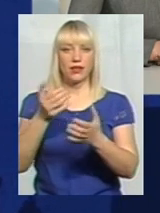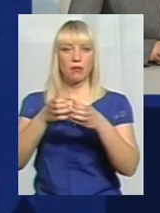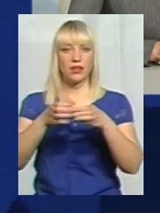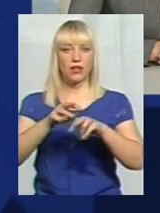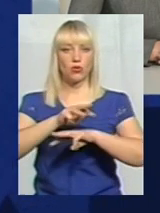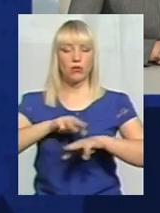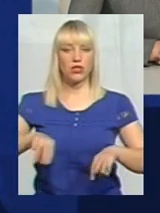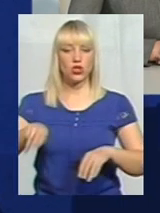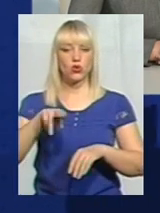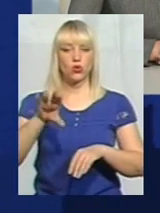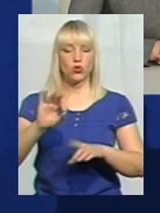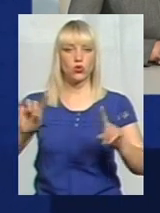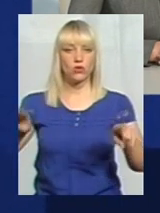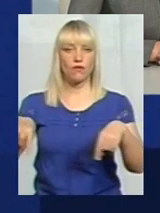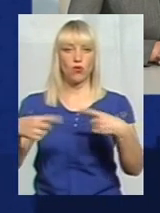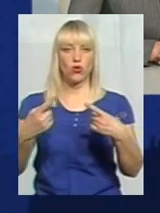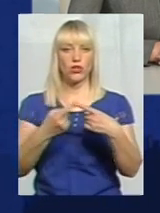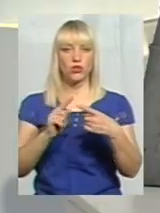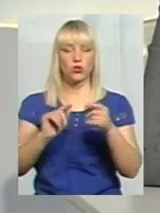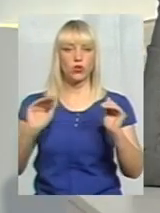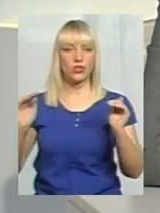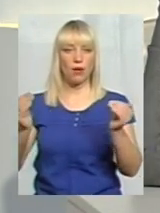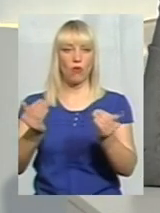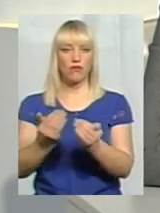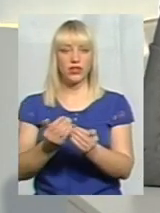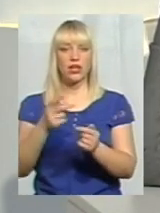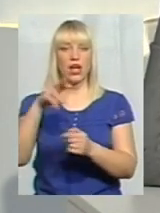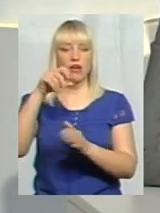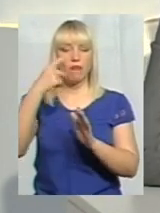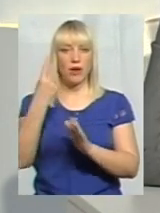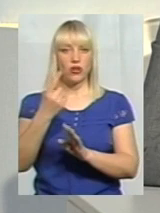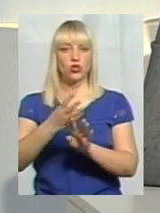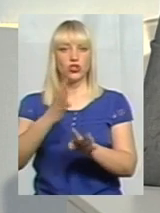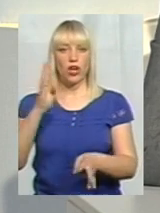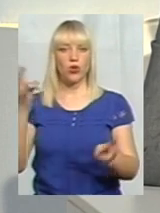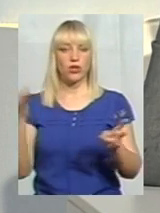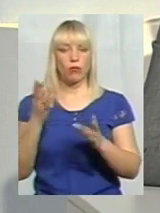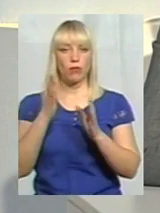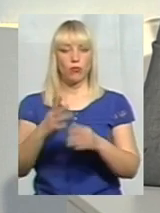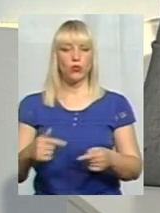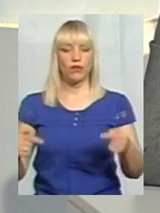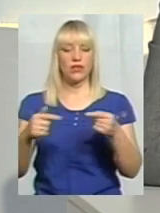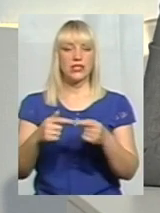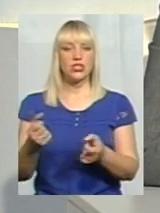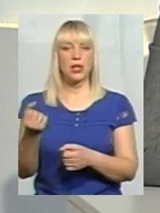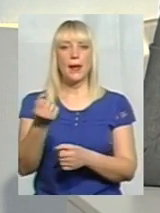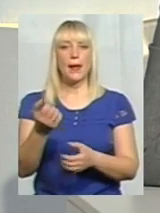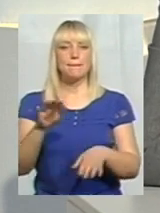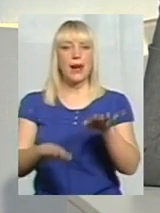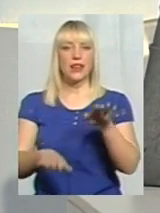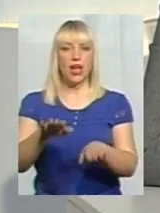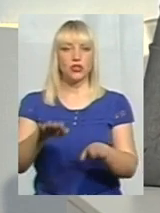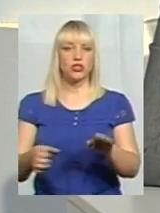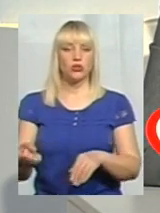України щодо створення даного заповідника. Але, в першу чергу, їм потрібно буде визначити балансу утримувача.